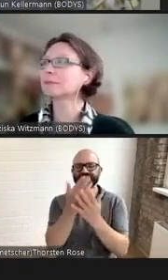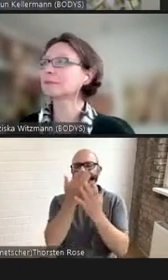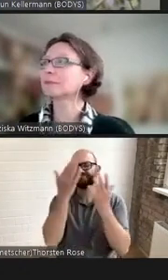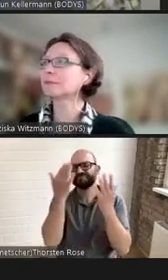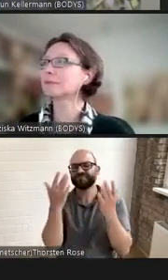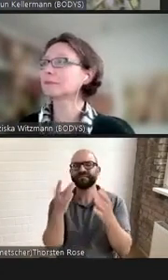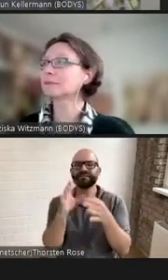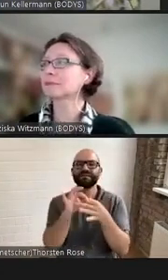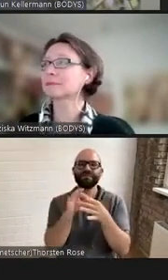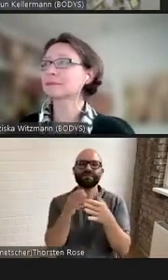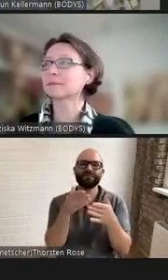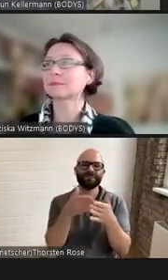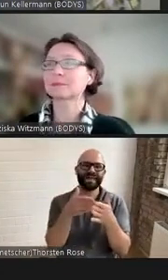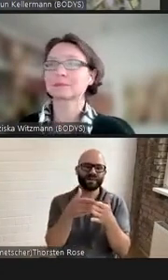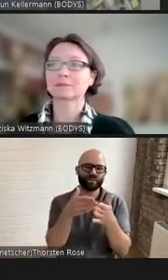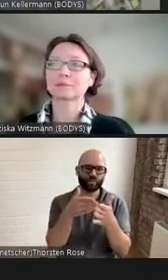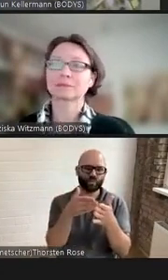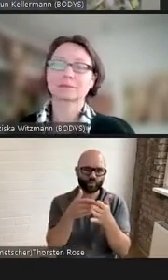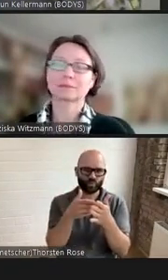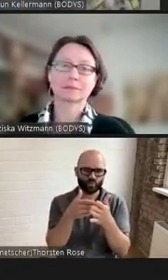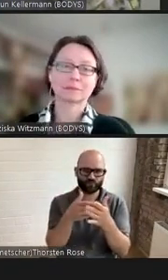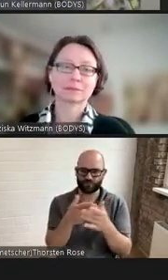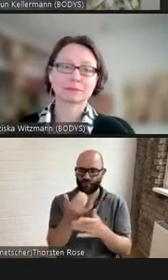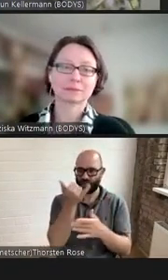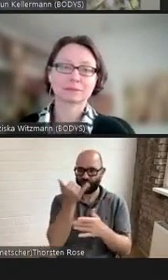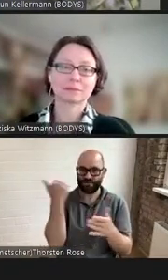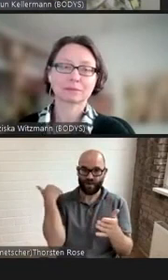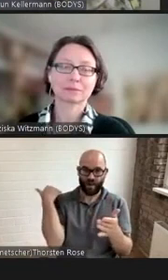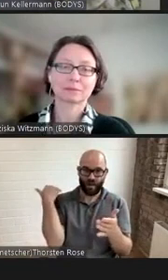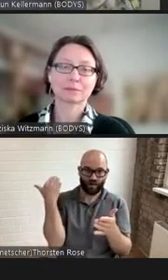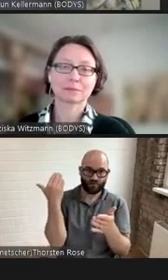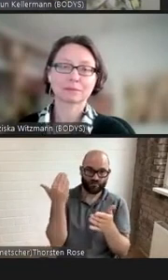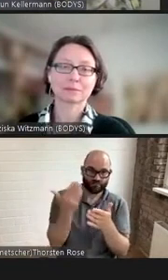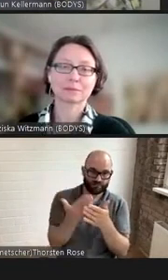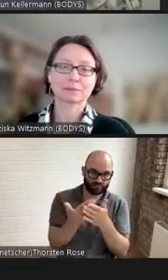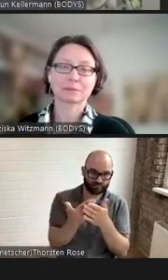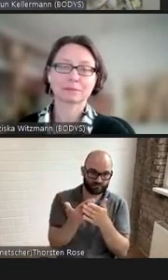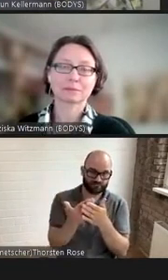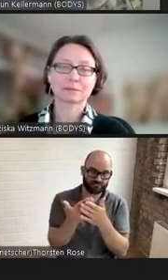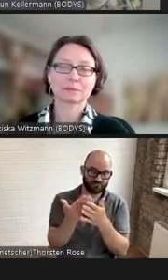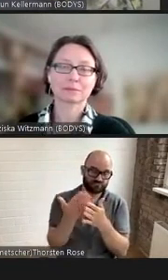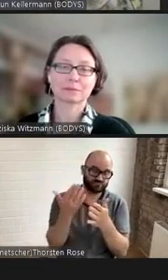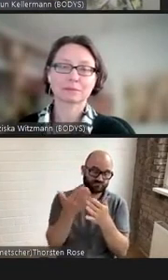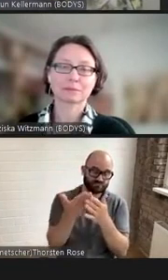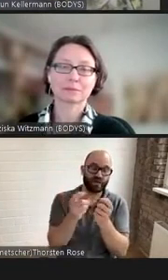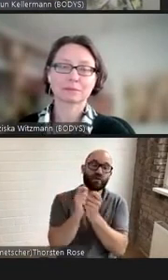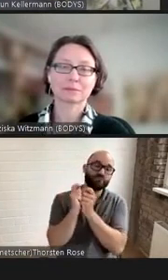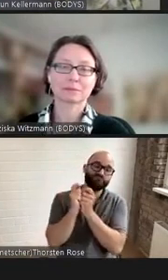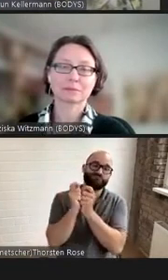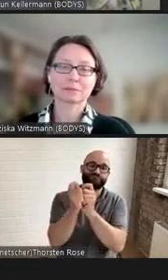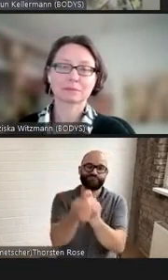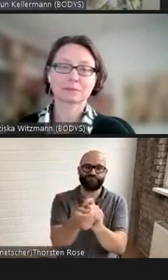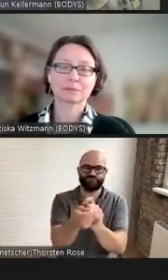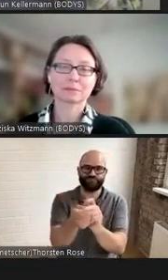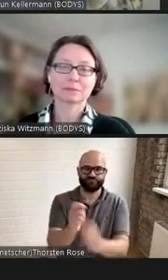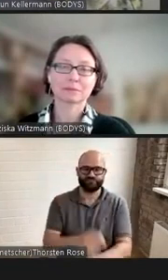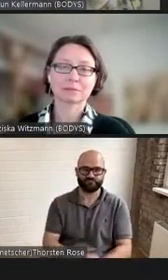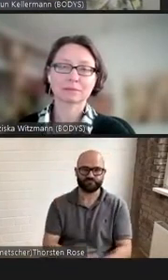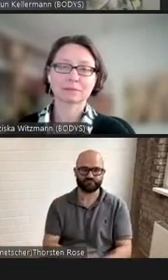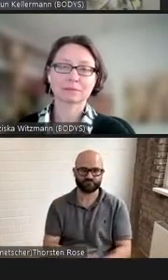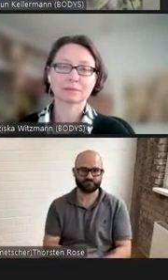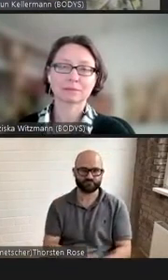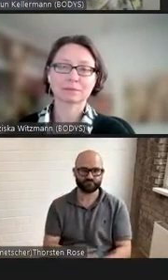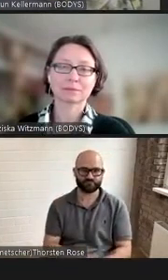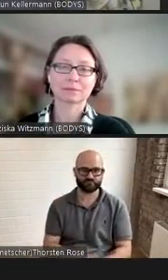beschäftigen in den letzten Jahren und Jahrzehnten verändert hat Wurde zunächst